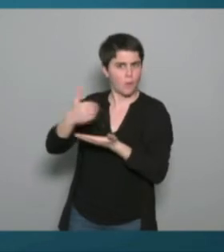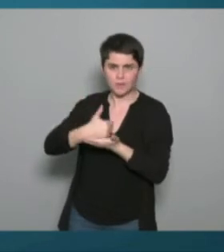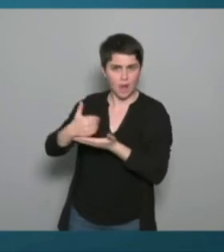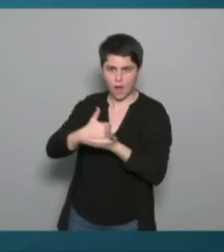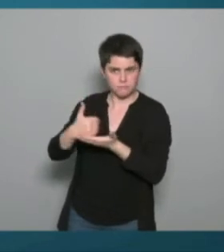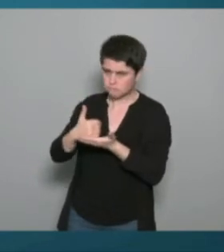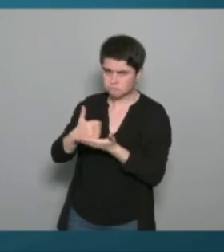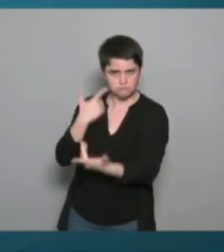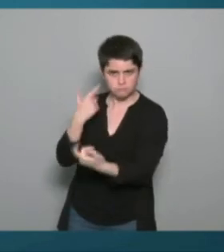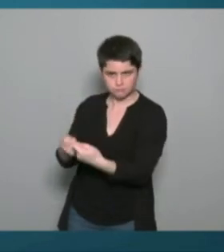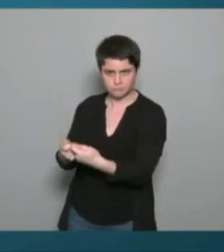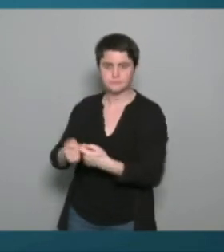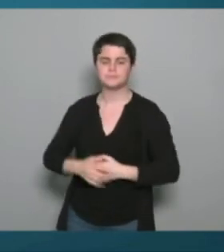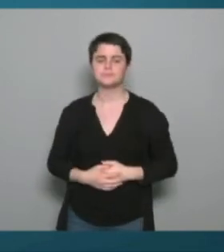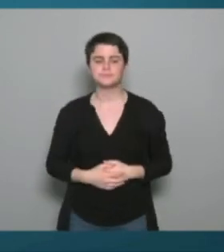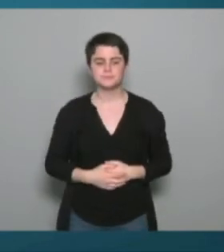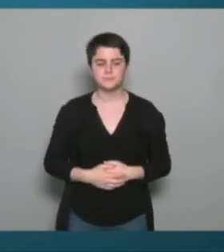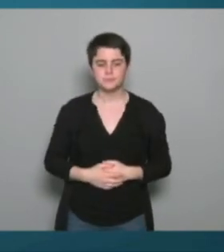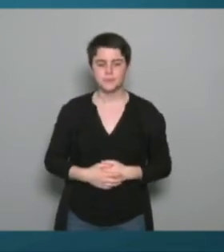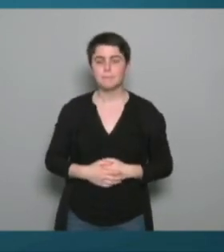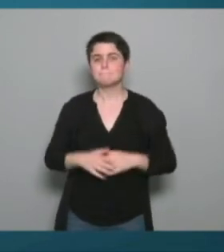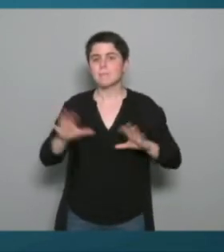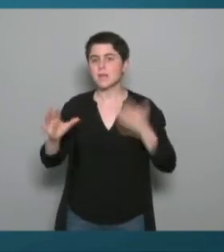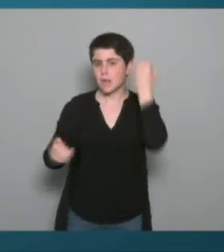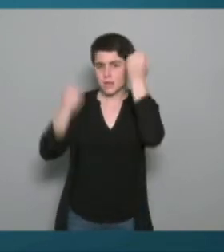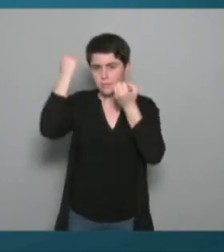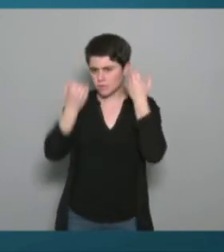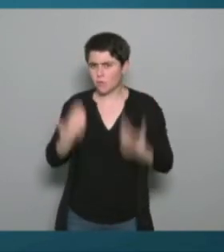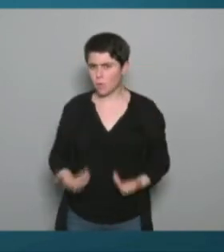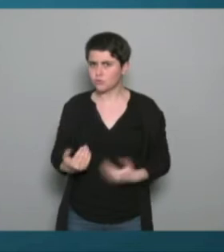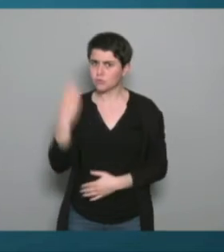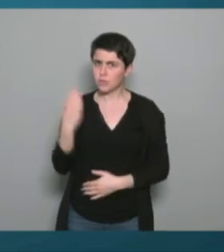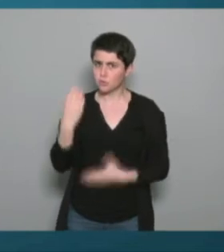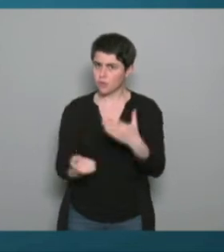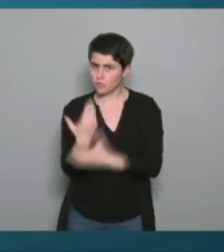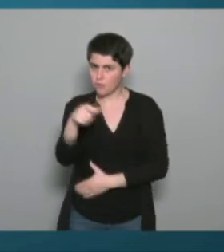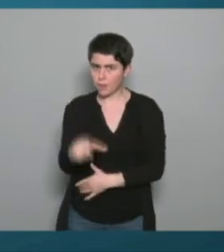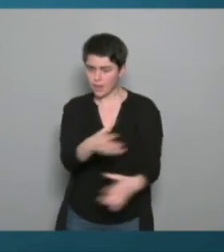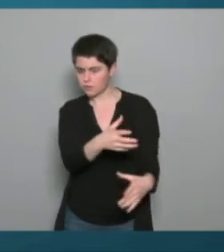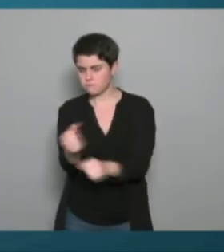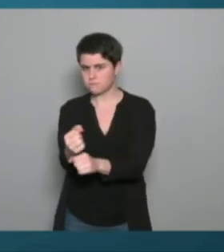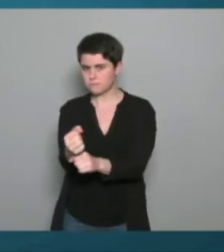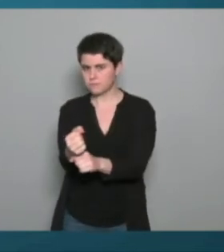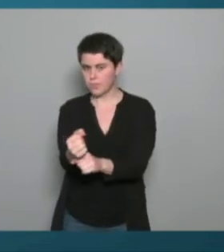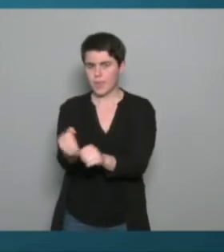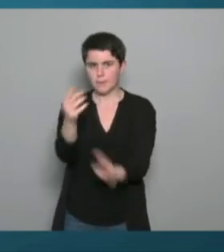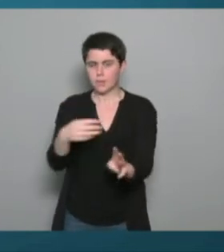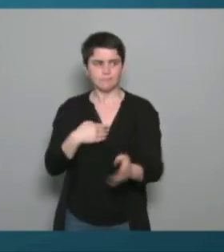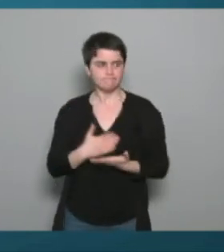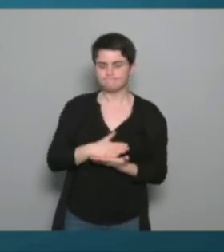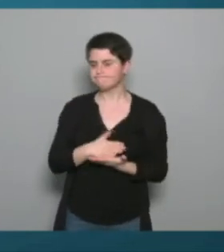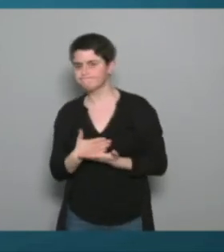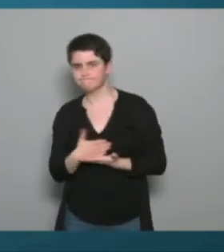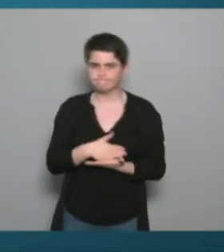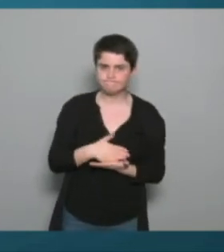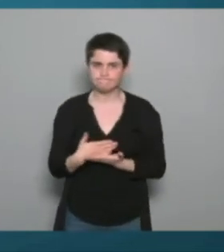voilà si c'était si aujourd'hui je devais recruter quelqu'un effectivement je serais un peu plus mitigé si dans un